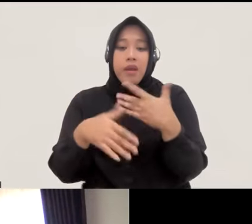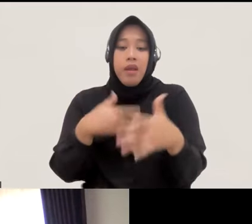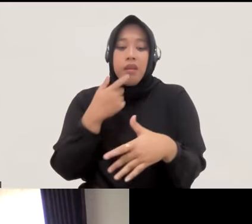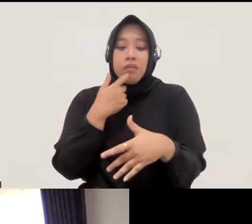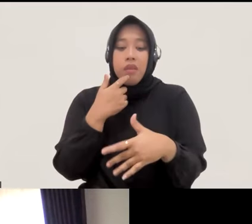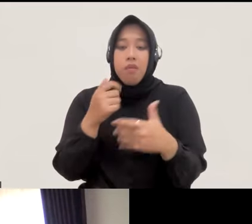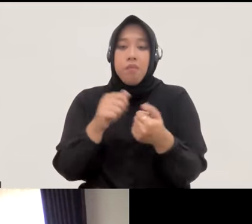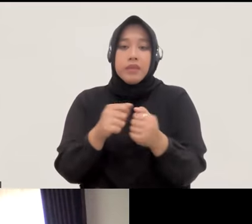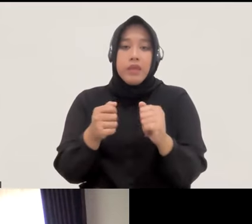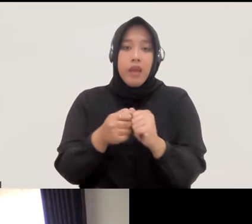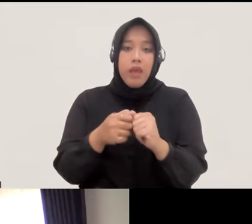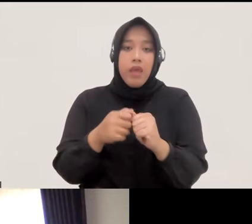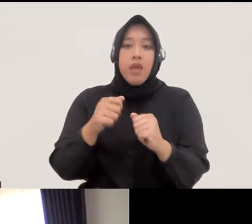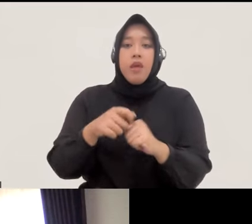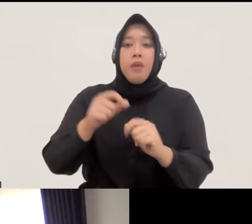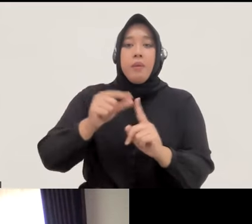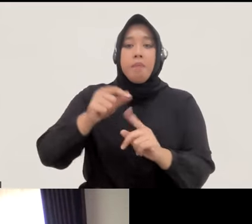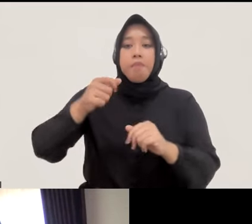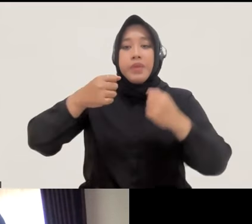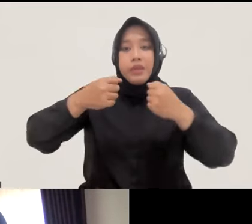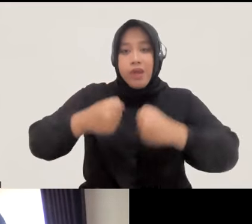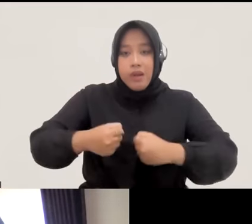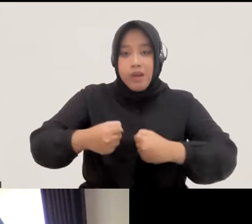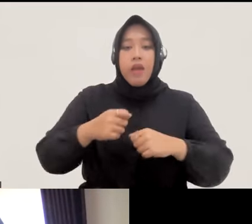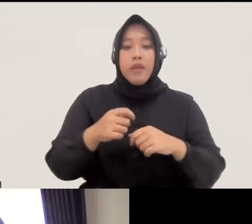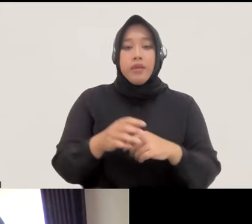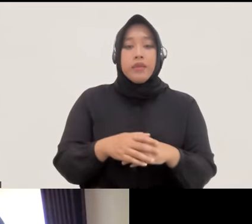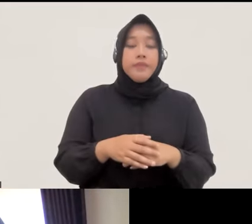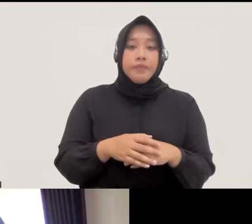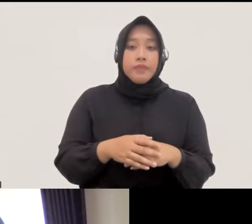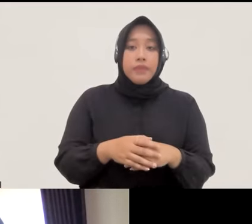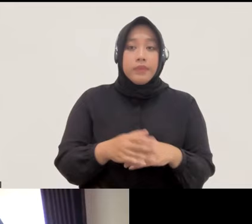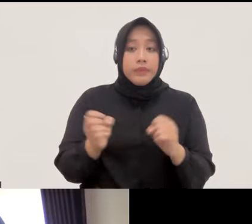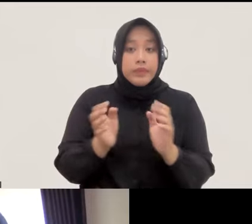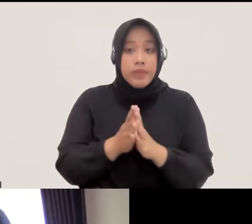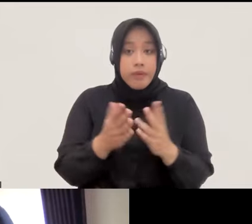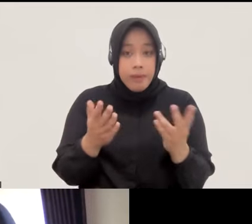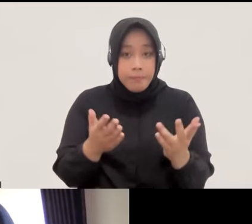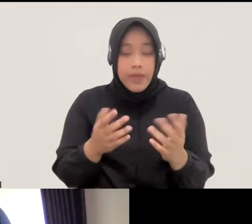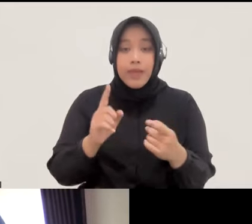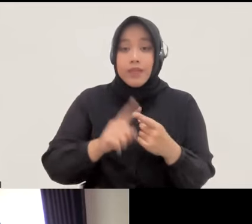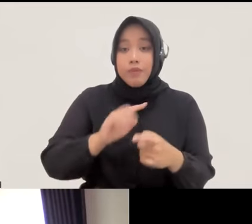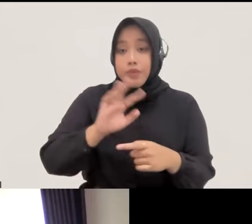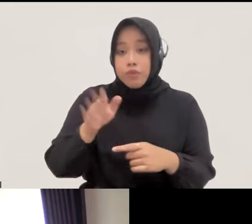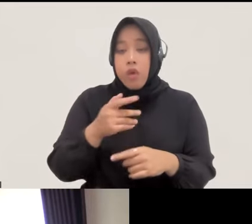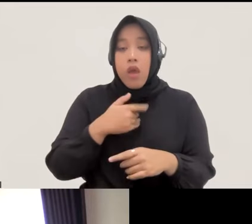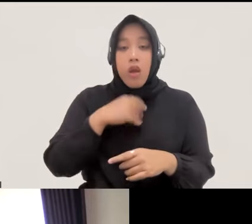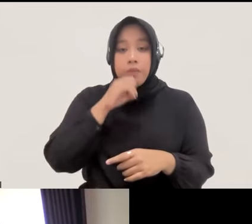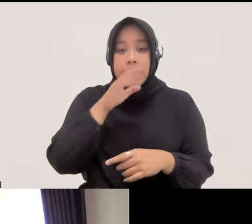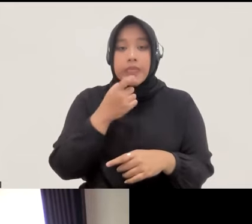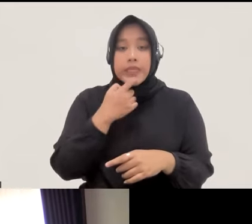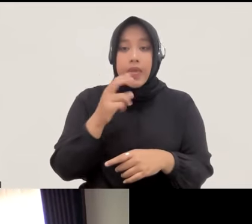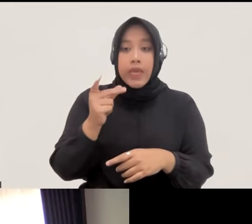tindak pidana itu saja menurut saya juga jadi penting dan itu tadi teman-teman sekalian kalau kita bicara tentang RQH